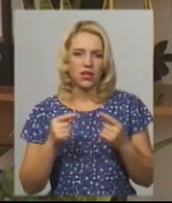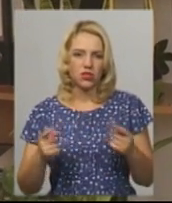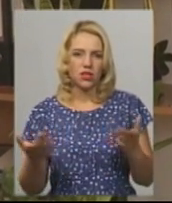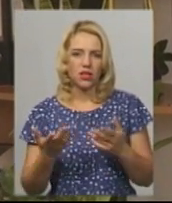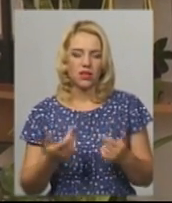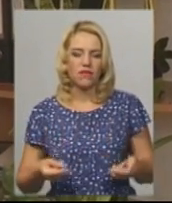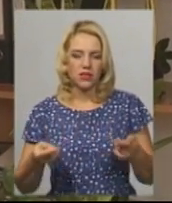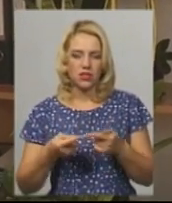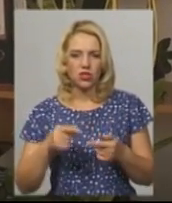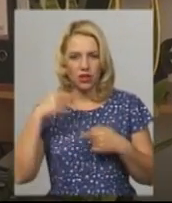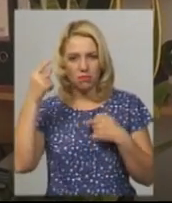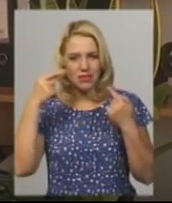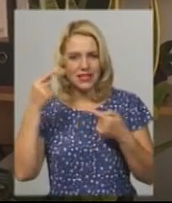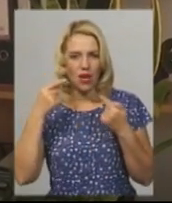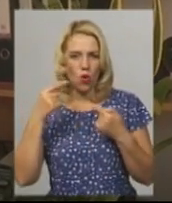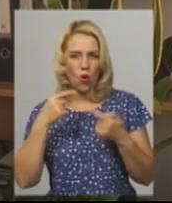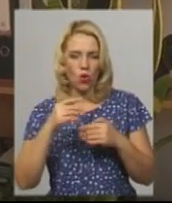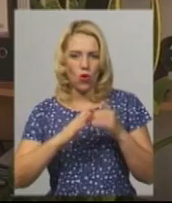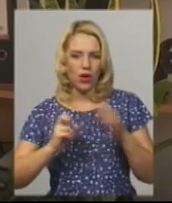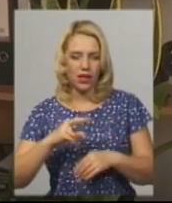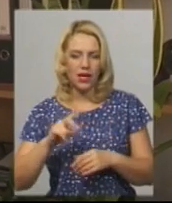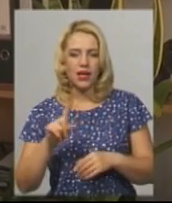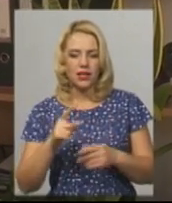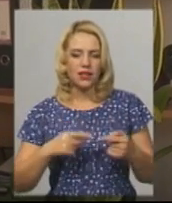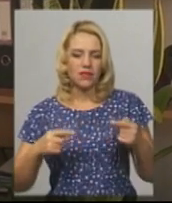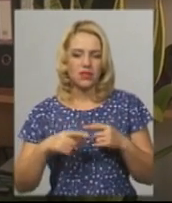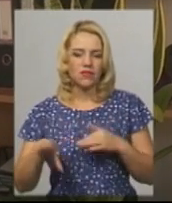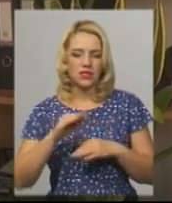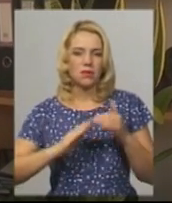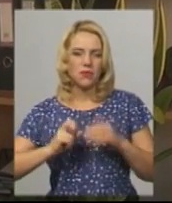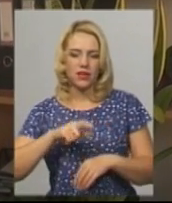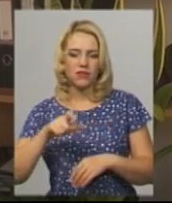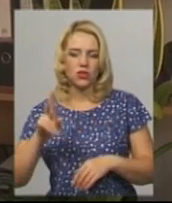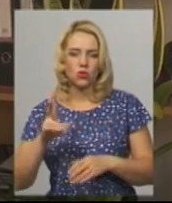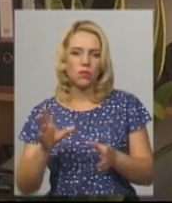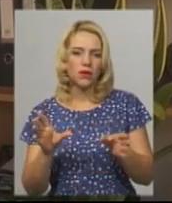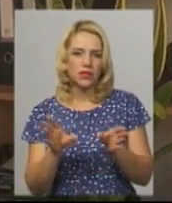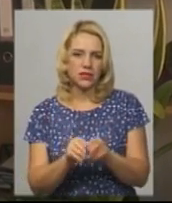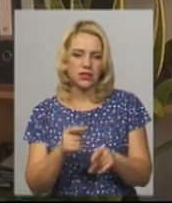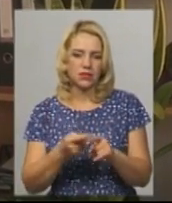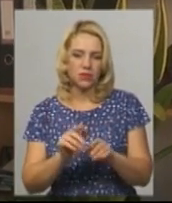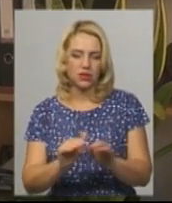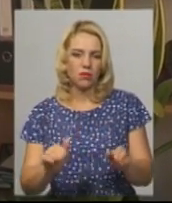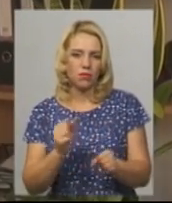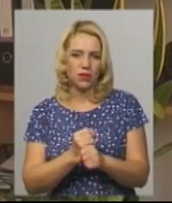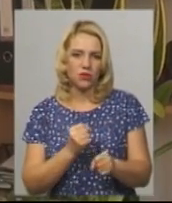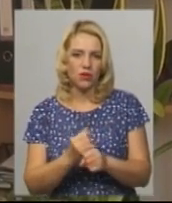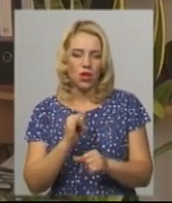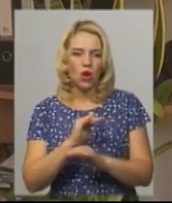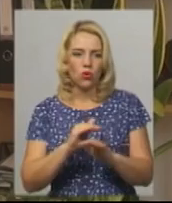визначили психологи і які визначали всі фахівці, які працювали з цими дітьми. У дітей